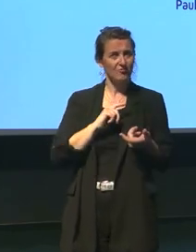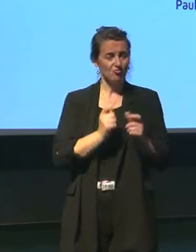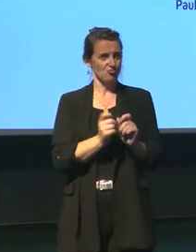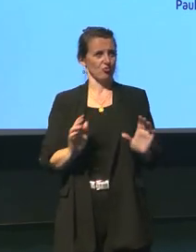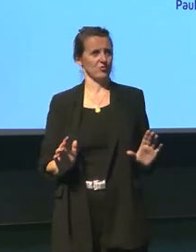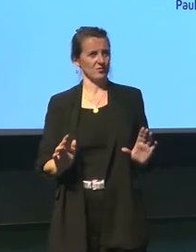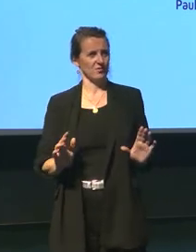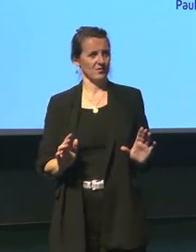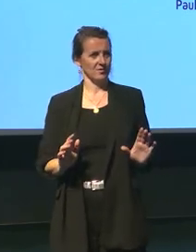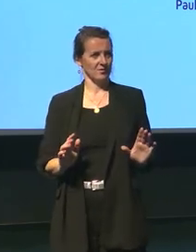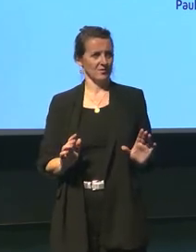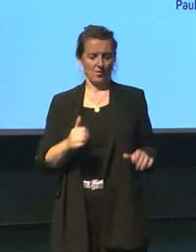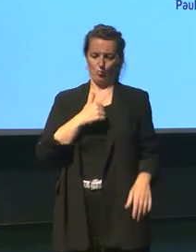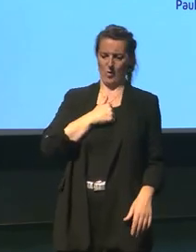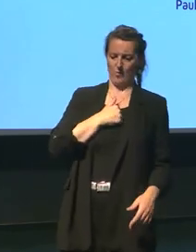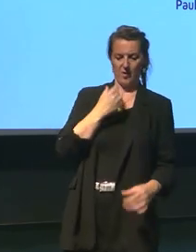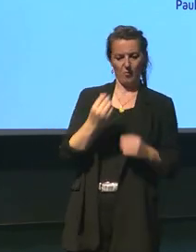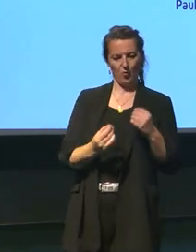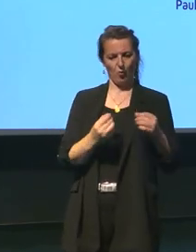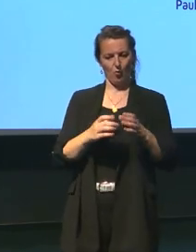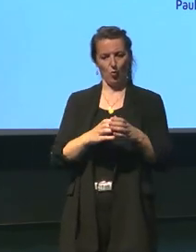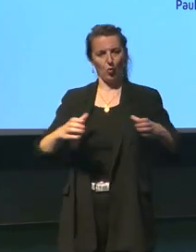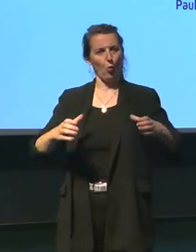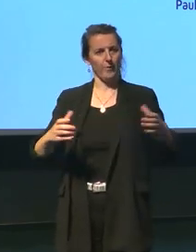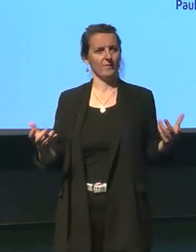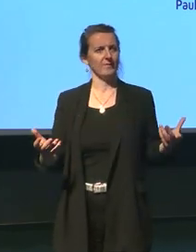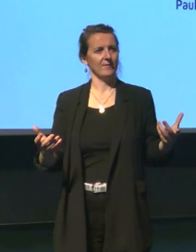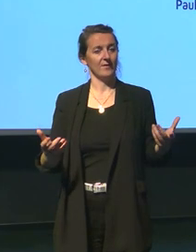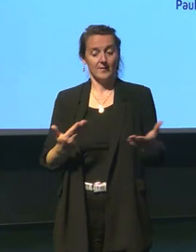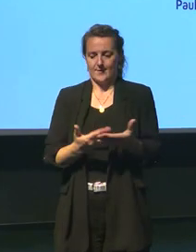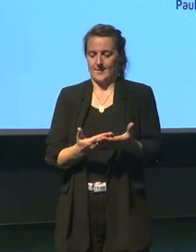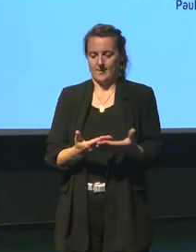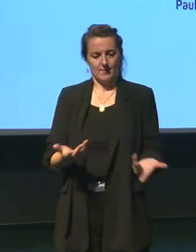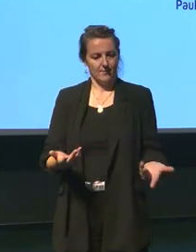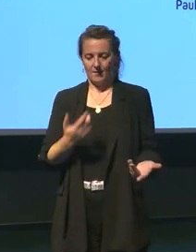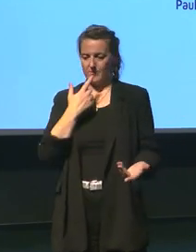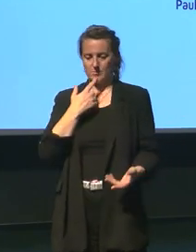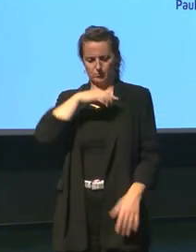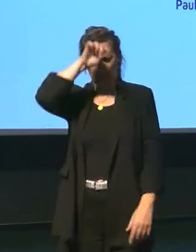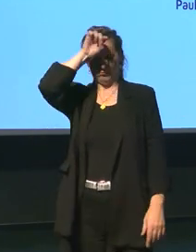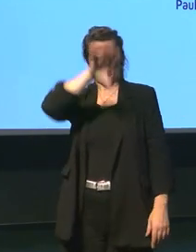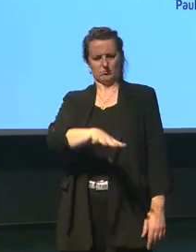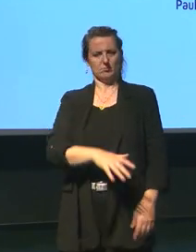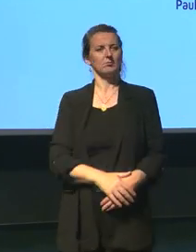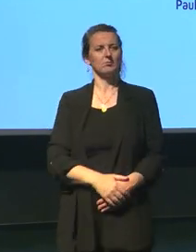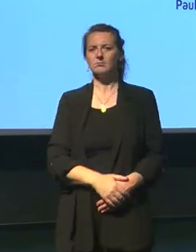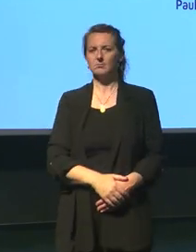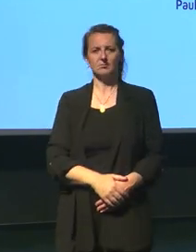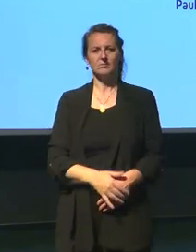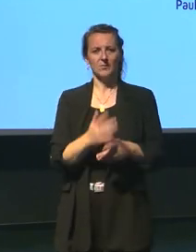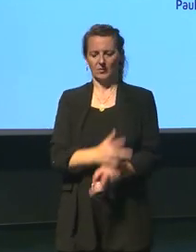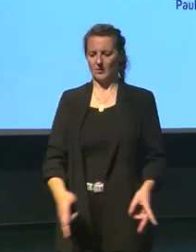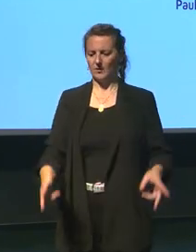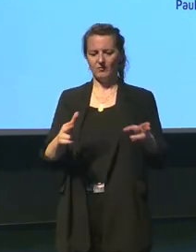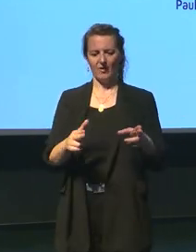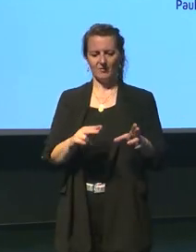vie à l'échelle individuelle ou de vie en société et bien du coup on rentre dans le digne on est dans cette phase particulière